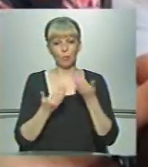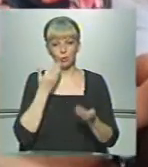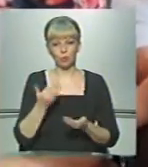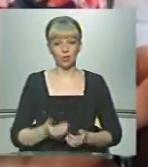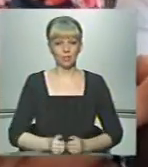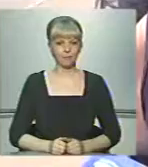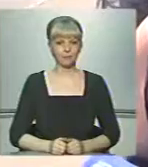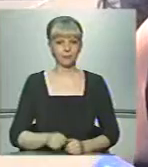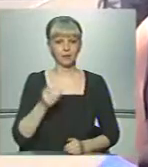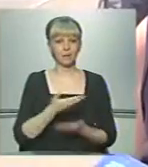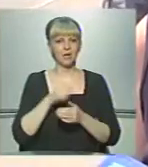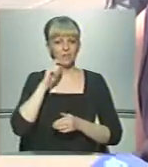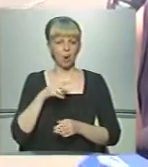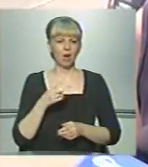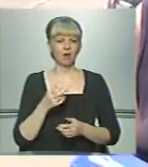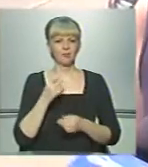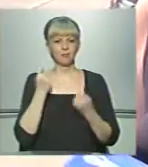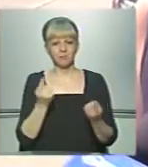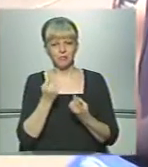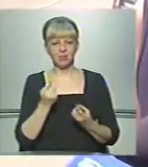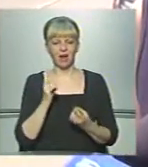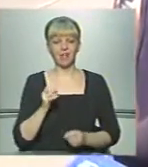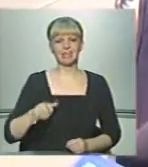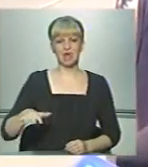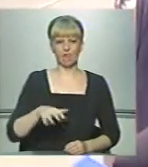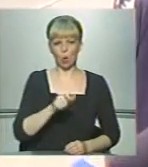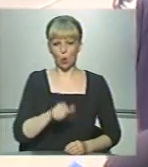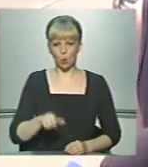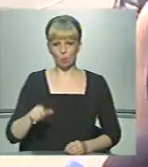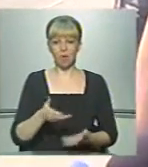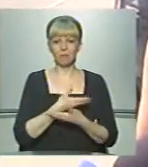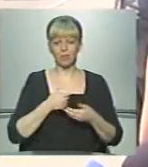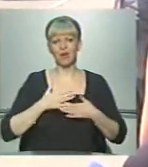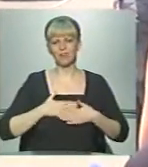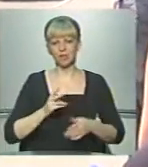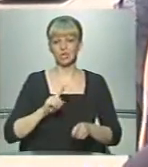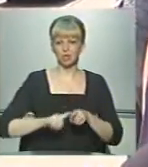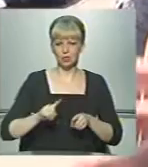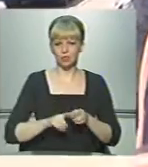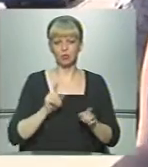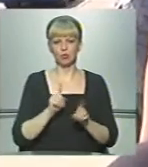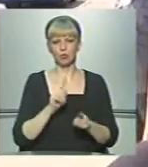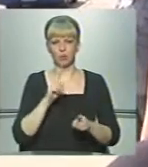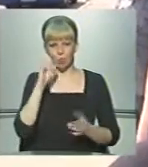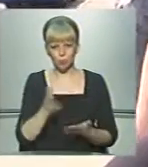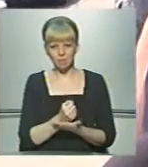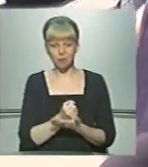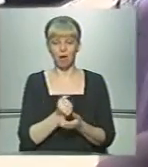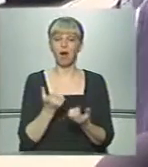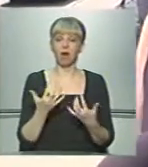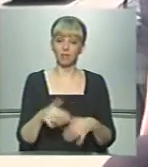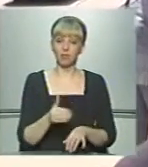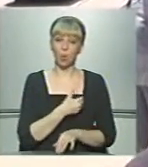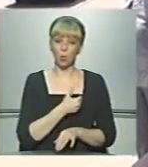Ми, українці, не завжди, як європейці, нас влаштовують тільки швидкість, щоб встигнути, а вже